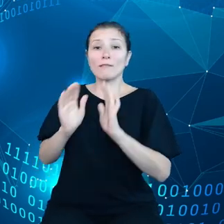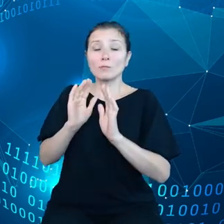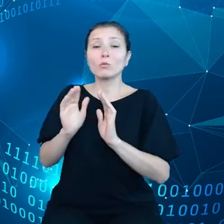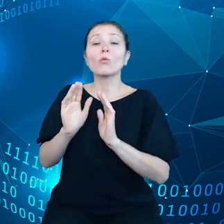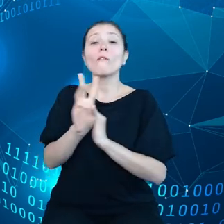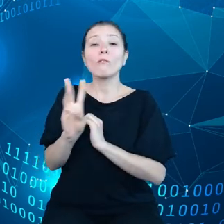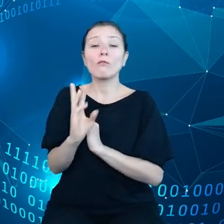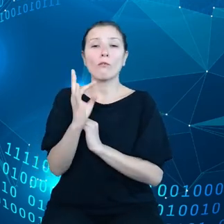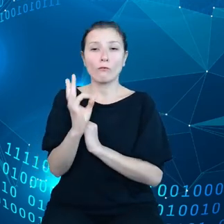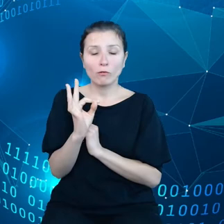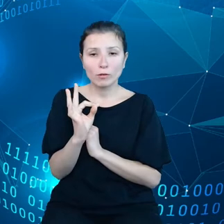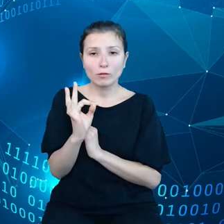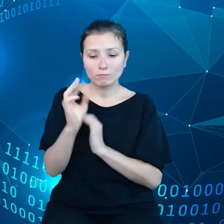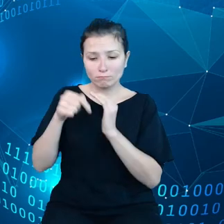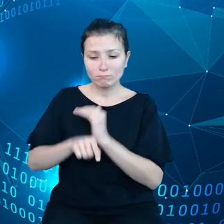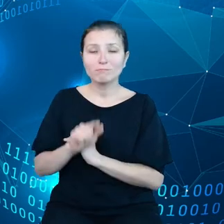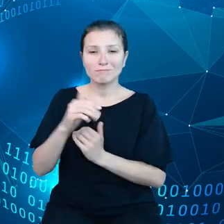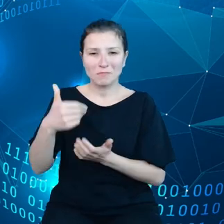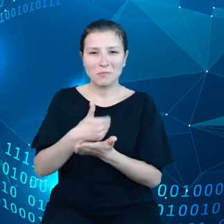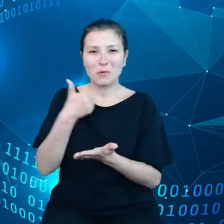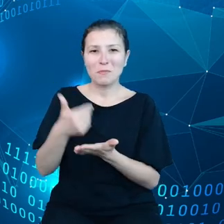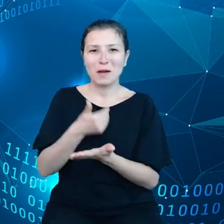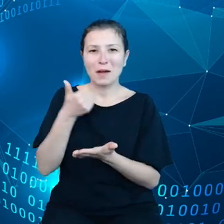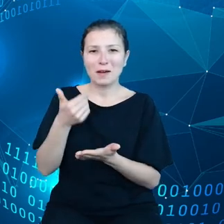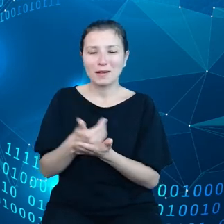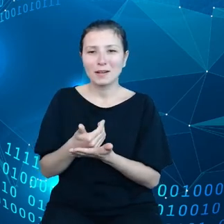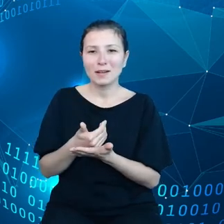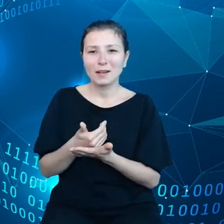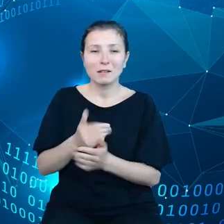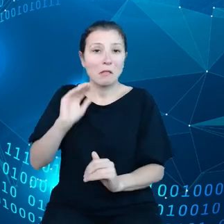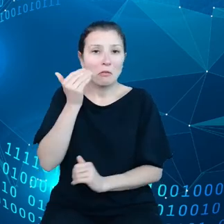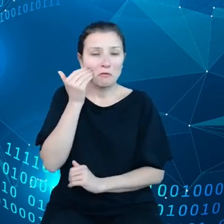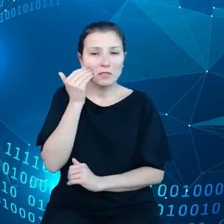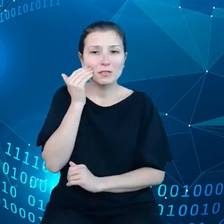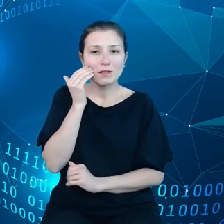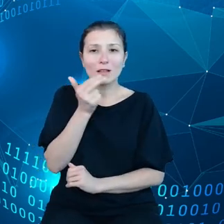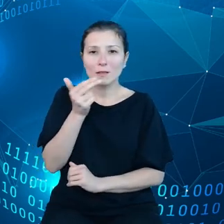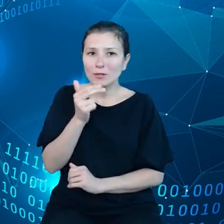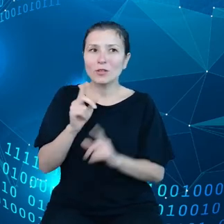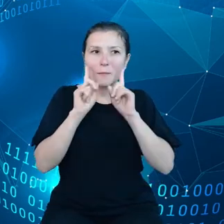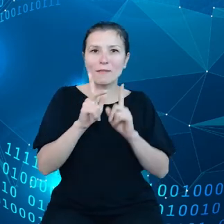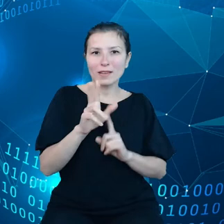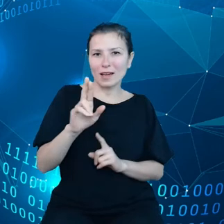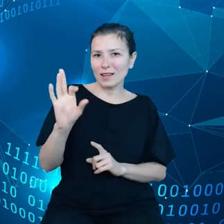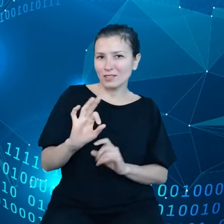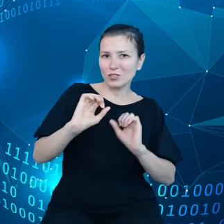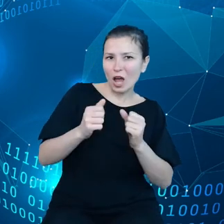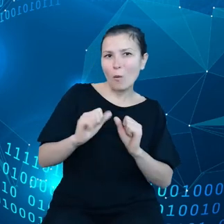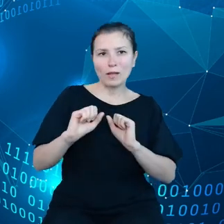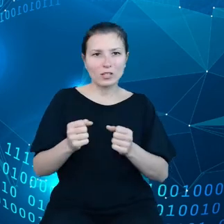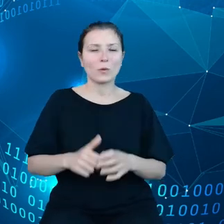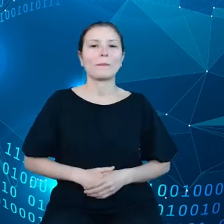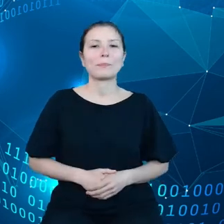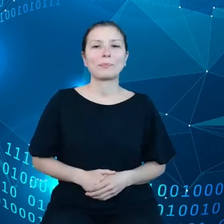pomaga nam się dowiedzieć, czy rzeczywiście KRS działa, czy nie działa. Jak